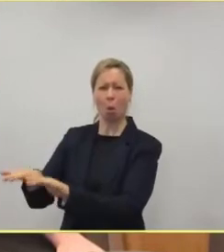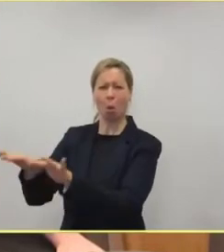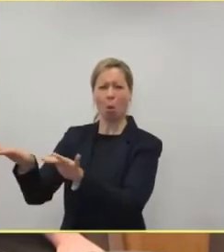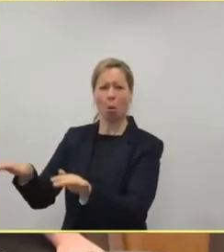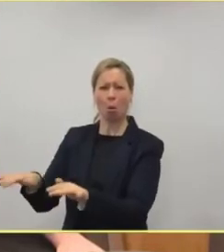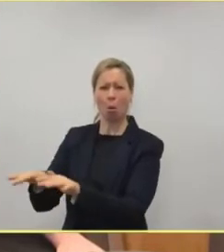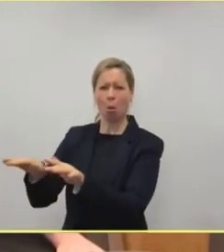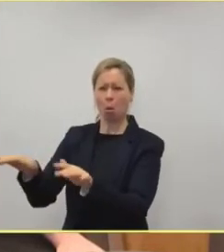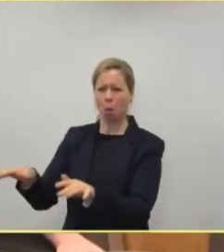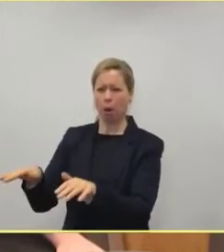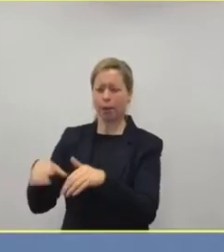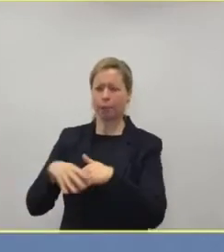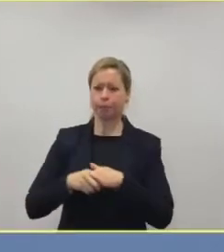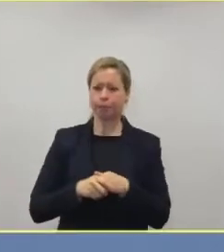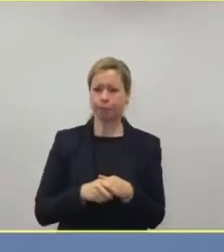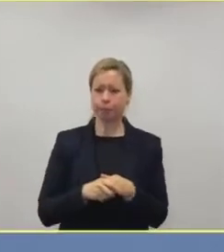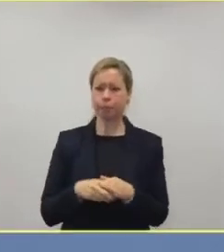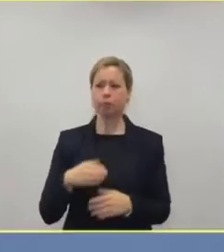Da würde ich mal antworten.